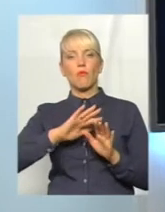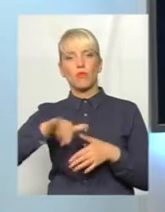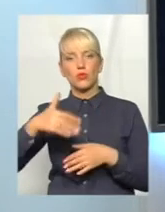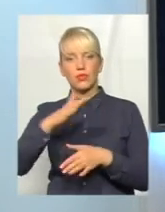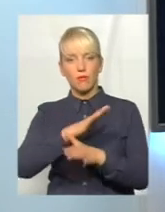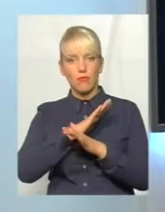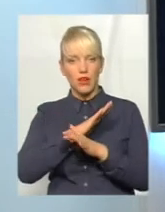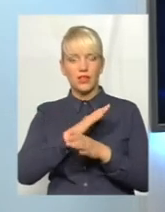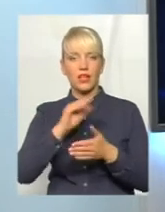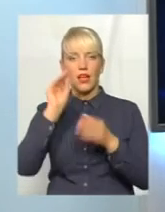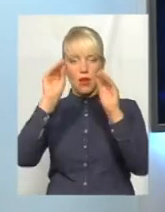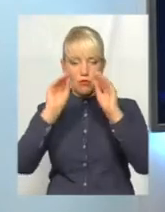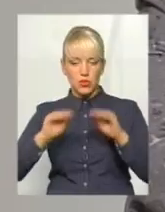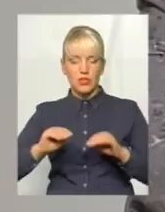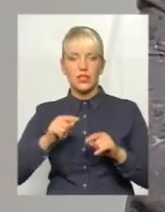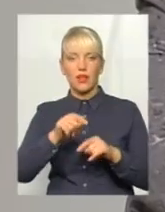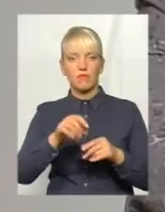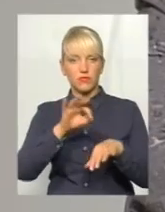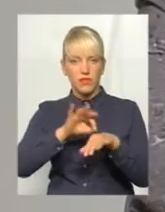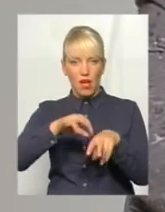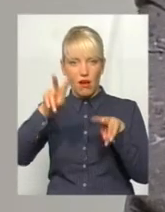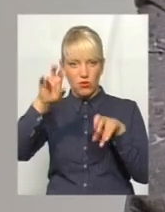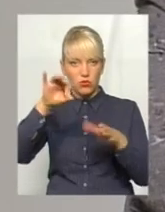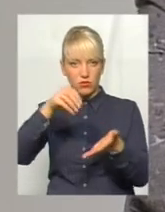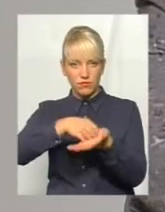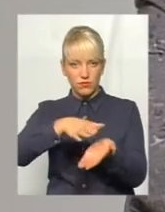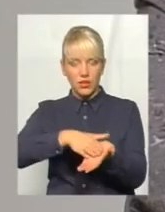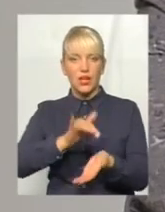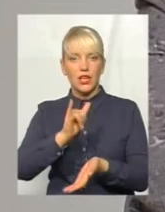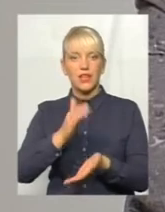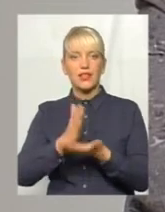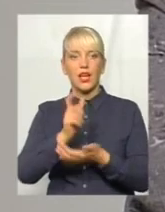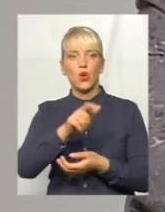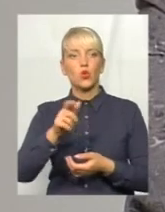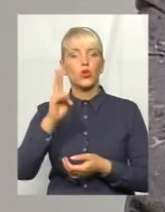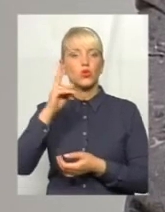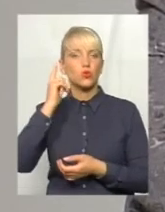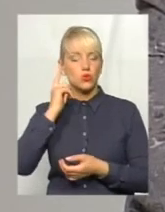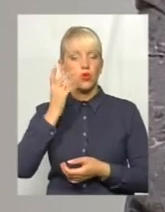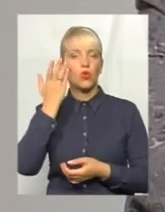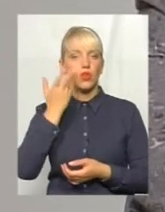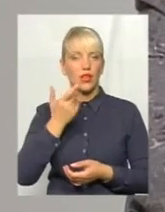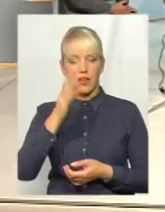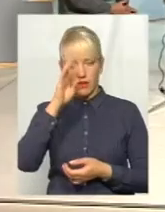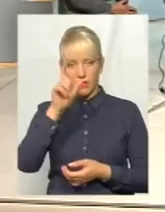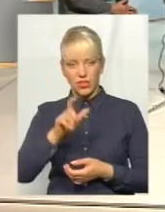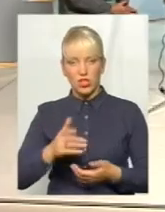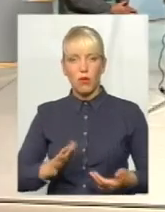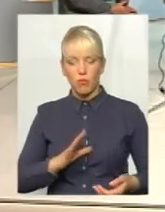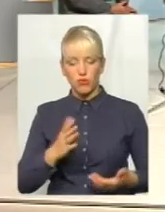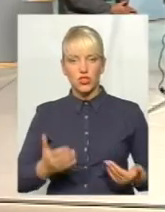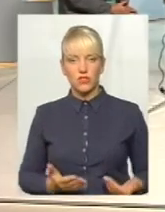з встановленим діагнозом і є люди, які чули, коли він ще був живий, як він жалівся, що його